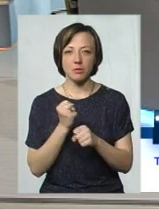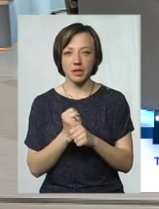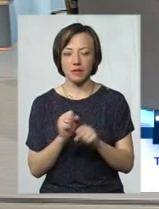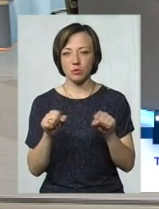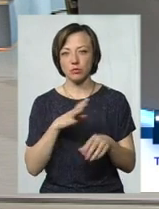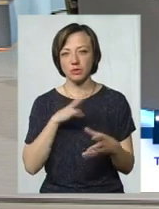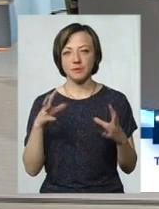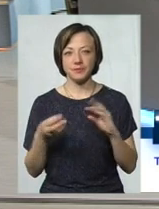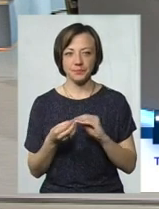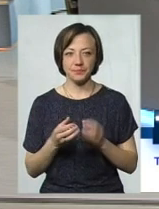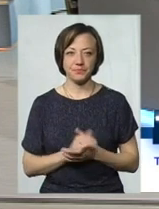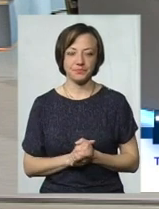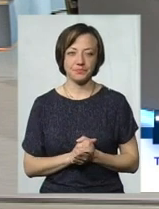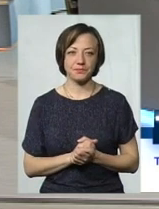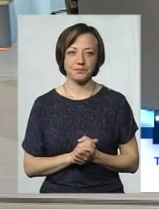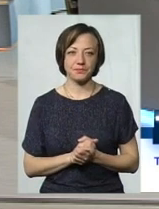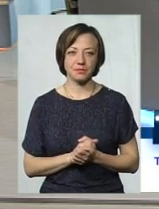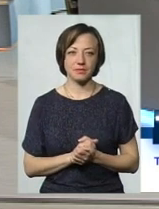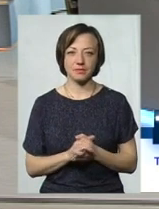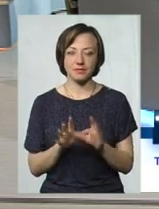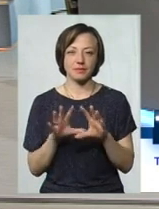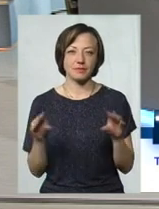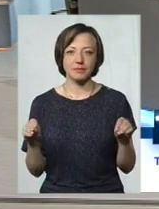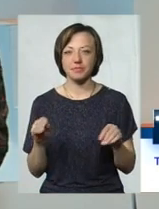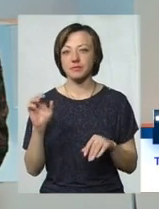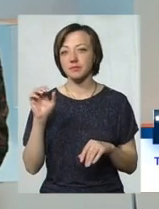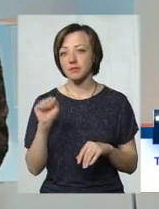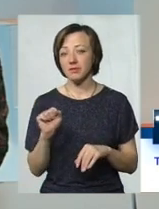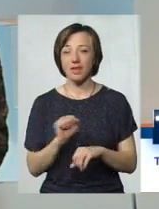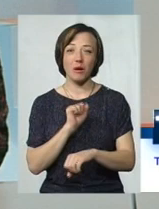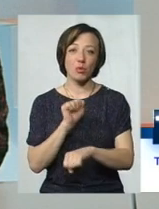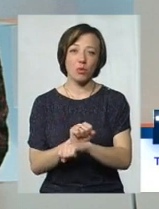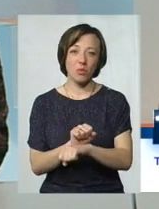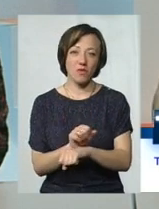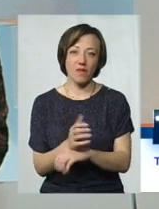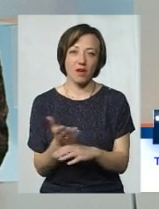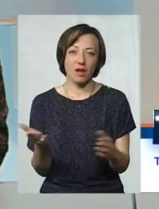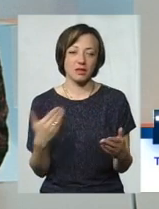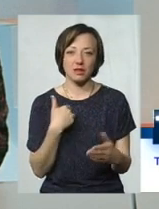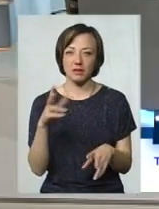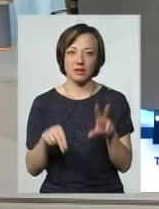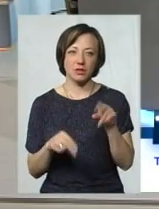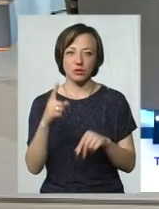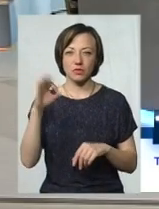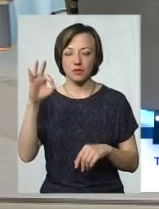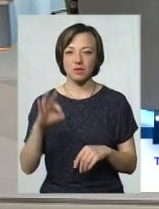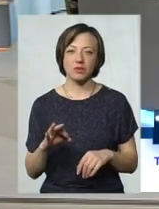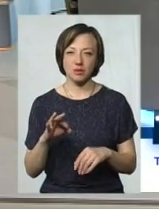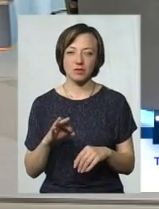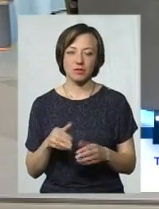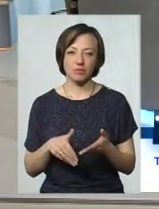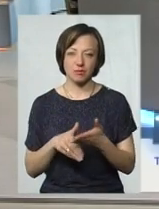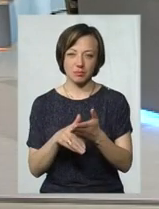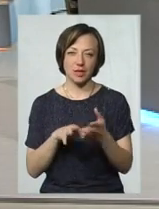що можуть бути отакі наслідки. Подивіться на схід. Все. А блокувати, ну, я не рахую, що воно на 100% відіграє роль